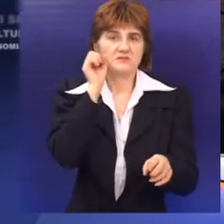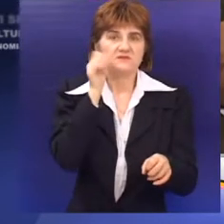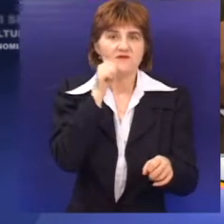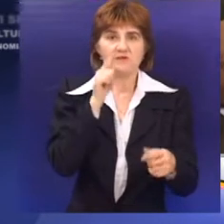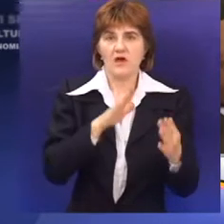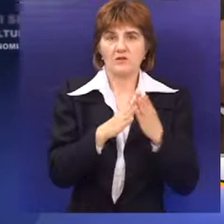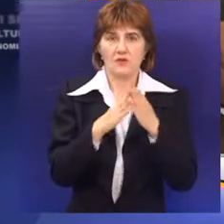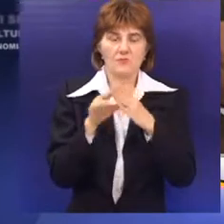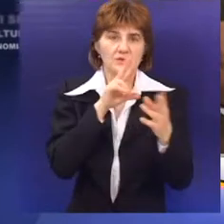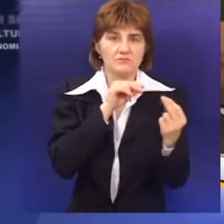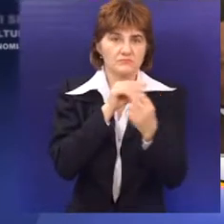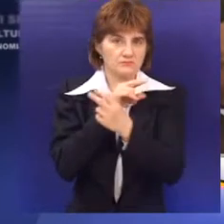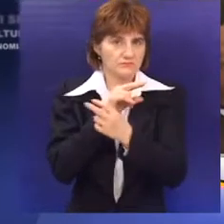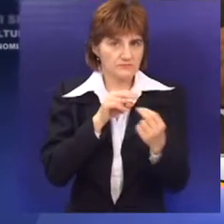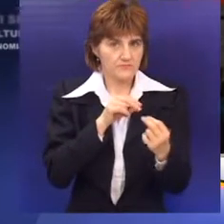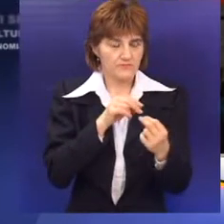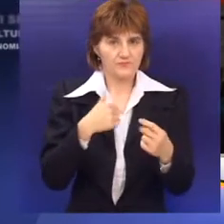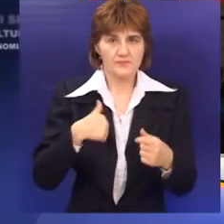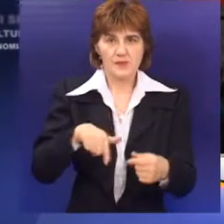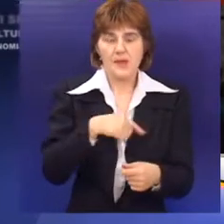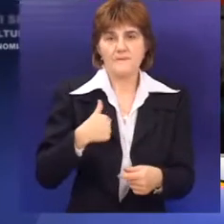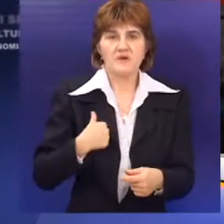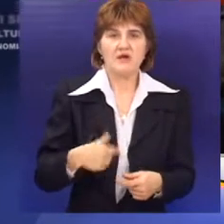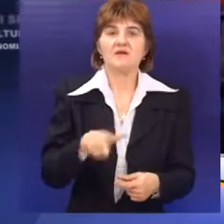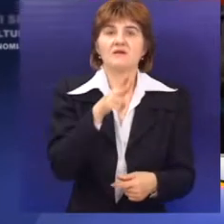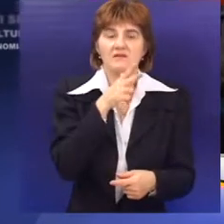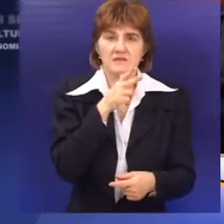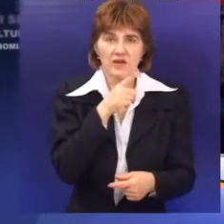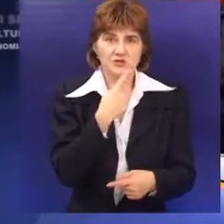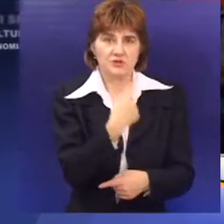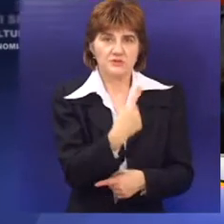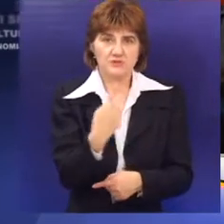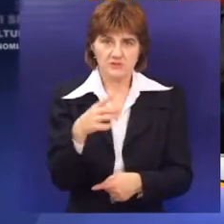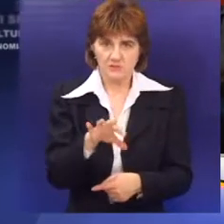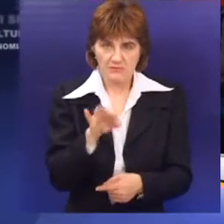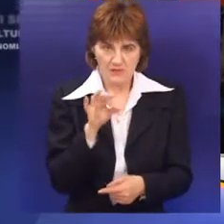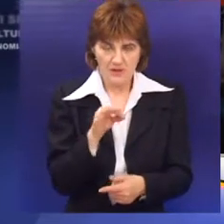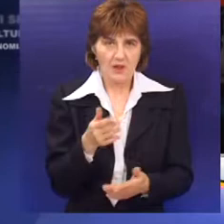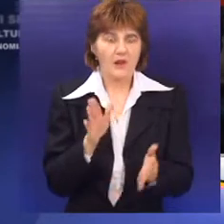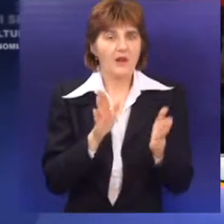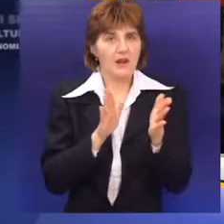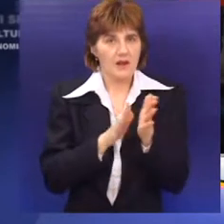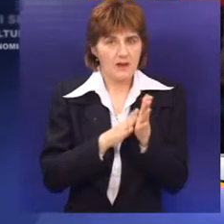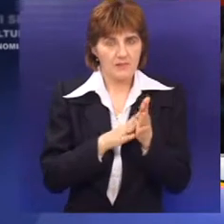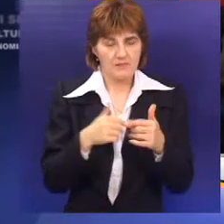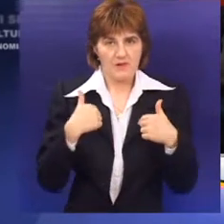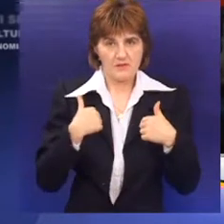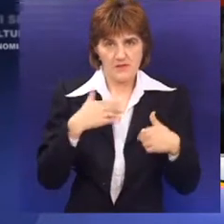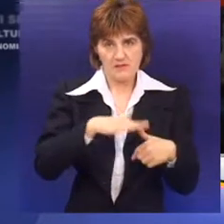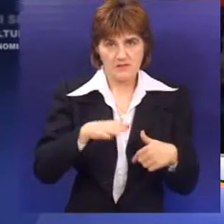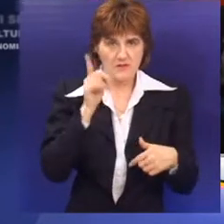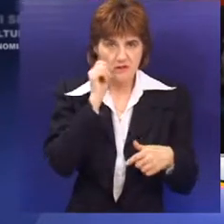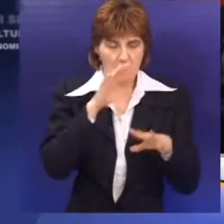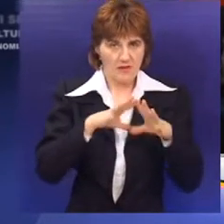koriste. Mi tražimo da taj predmet bude izboran, a to znači ako se izabere, onda